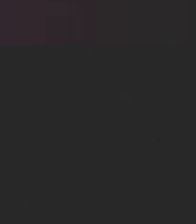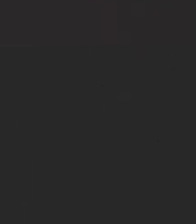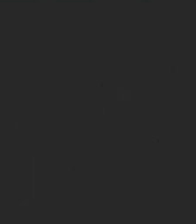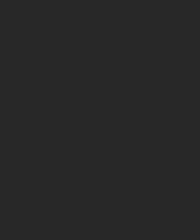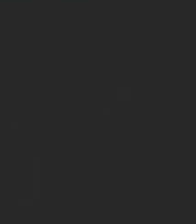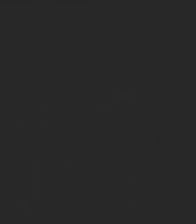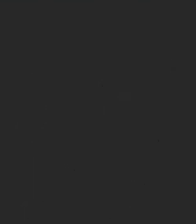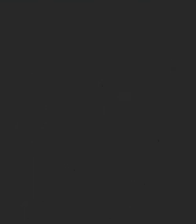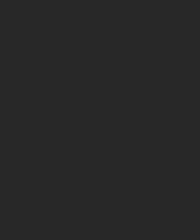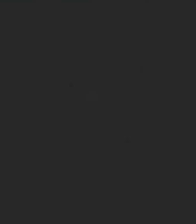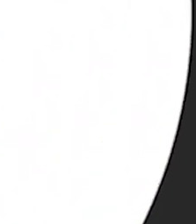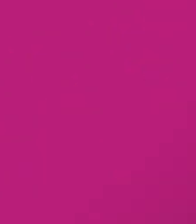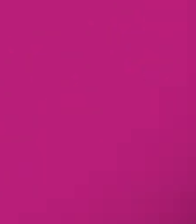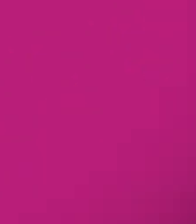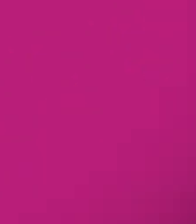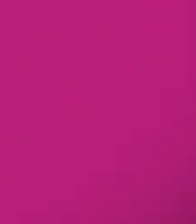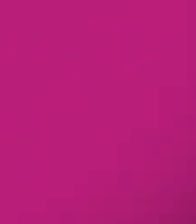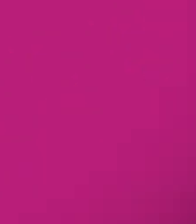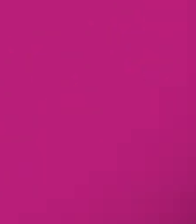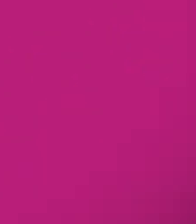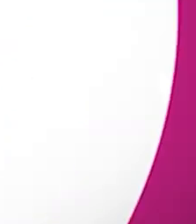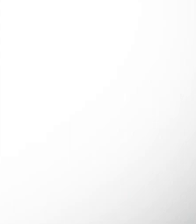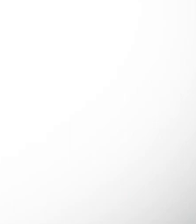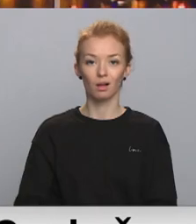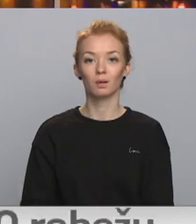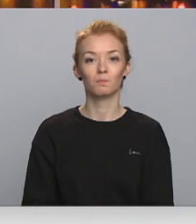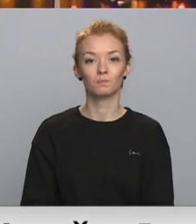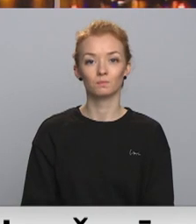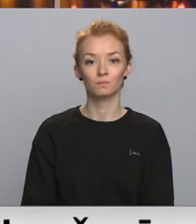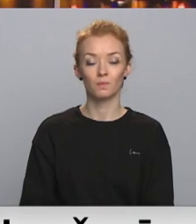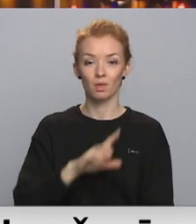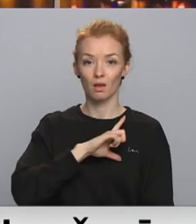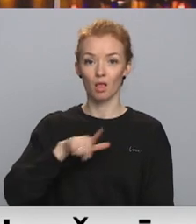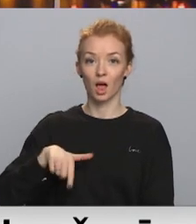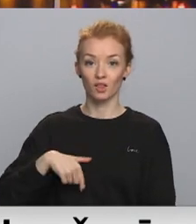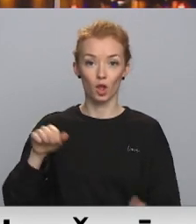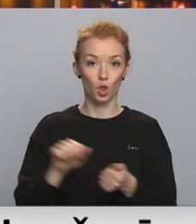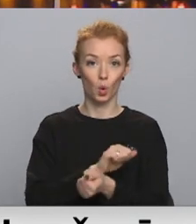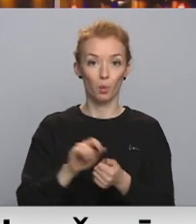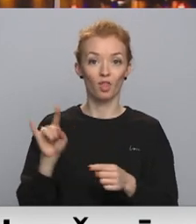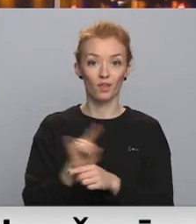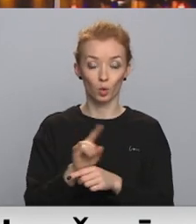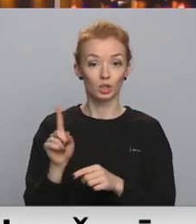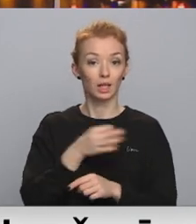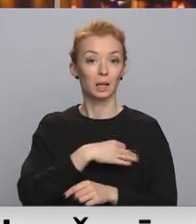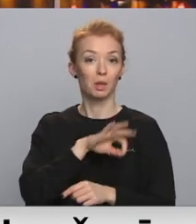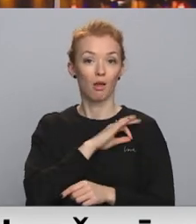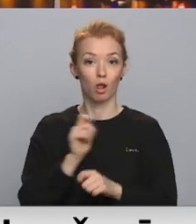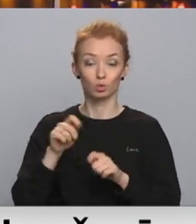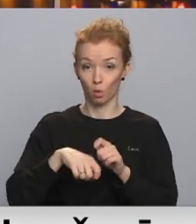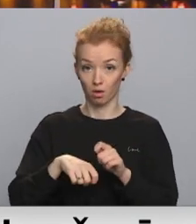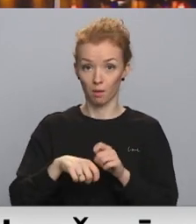Re! Viss ēters ir te! Latvijā dokumentu viltošana ir krimināli sodāmi,